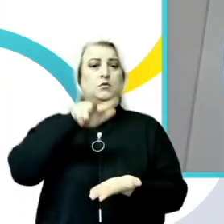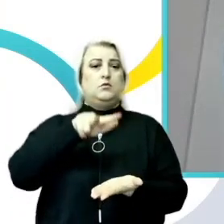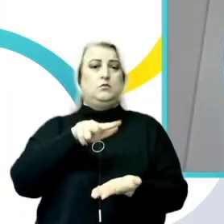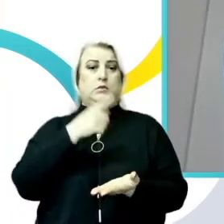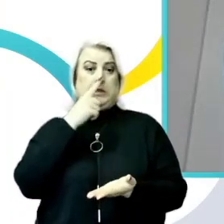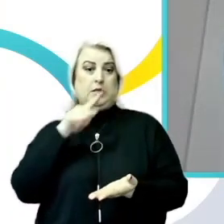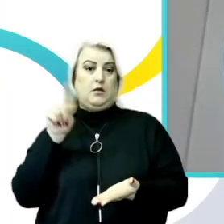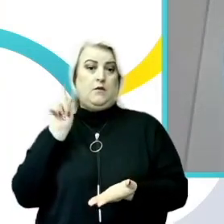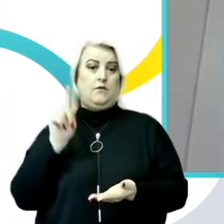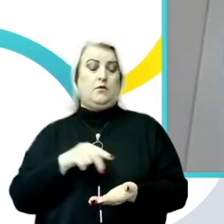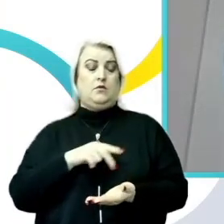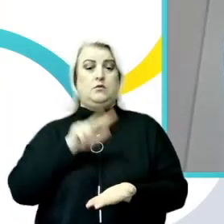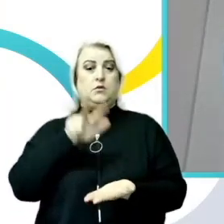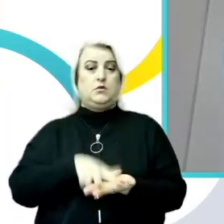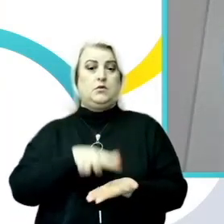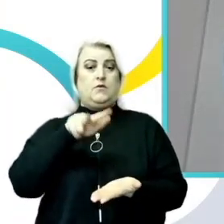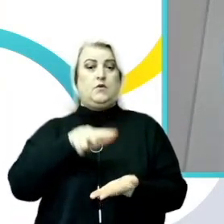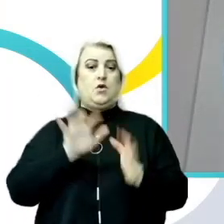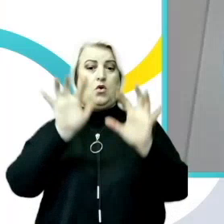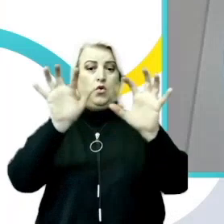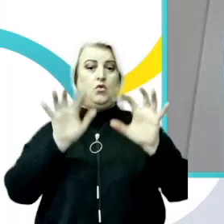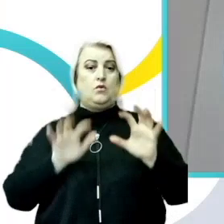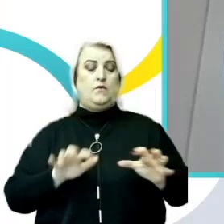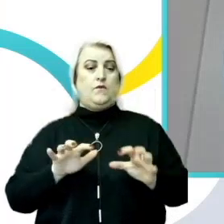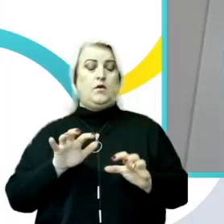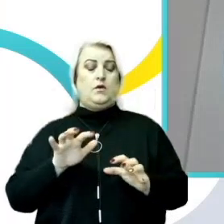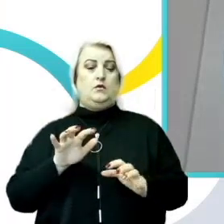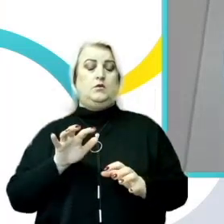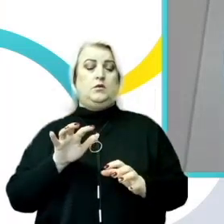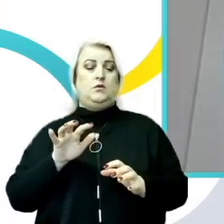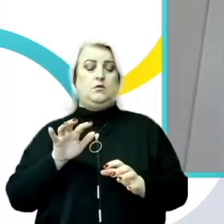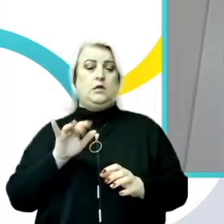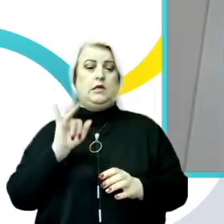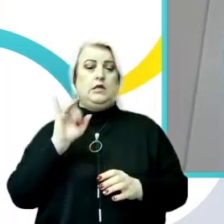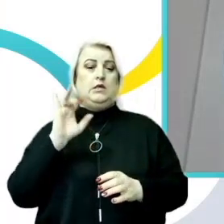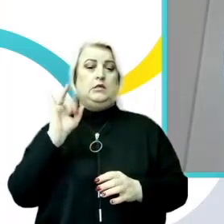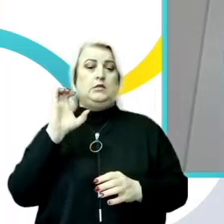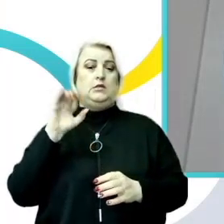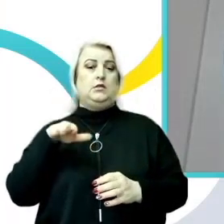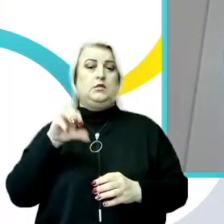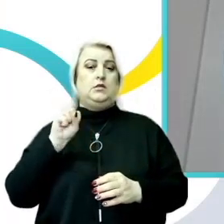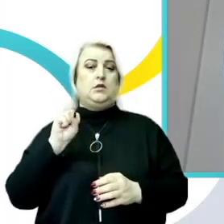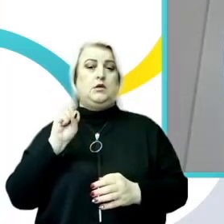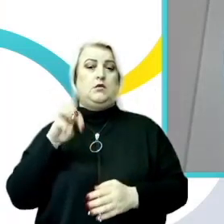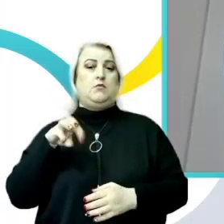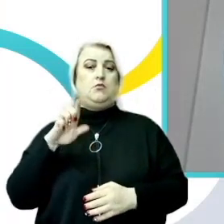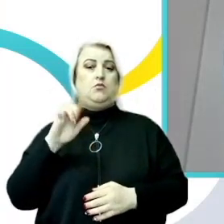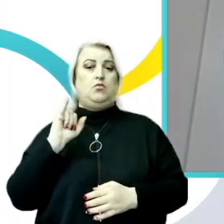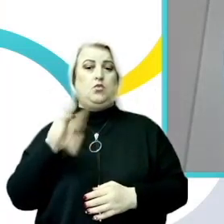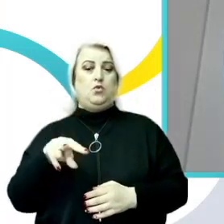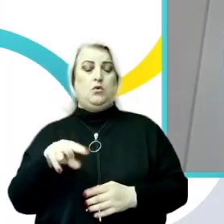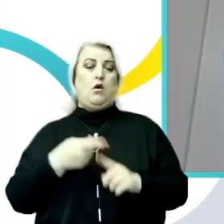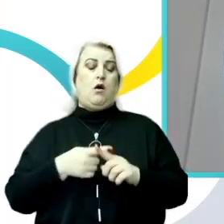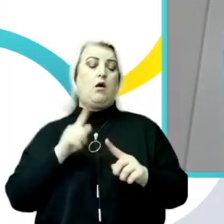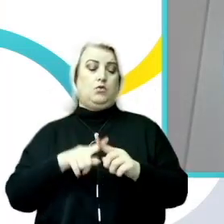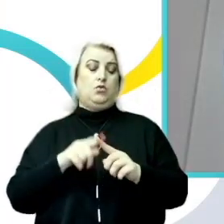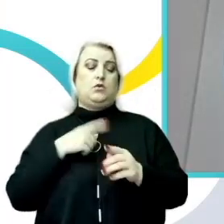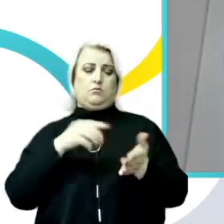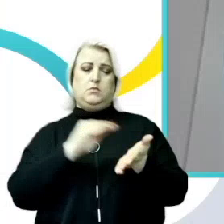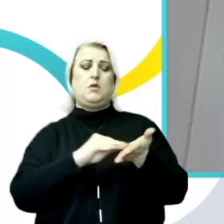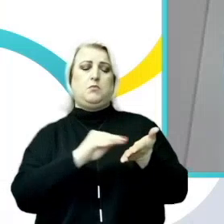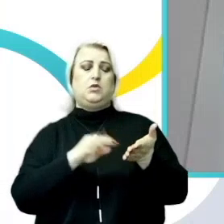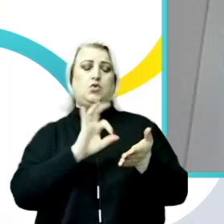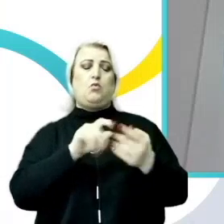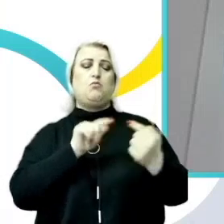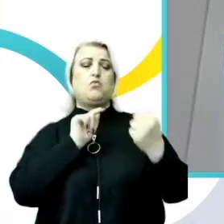a Convenției de la Istanbul, care definește hărțuire sexuală și